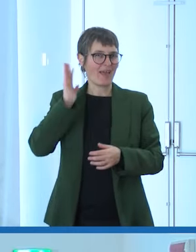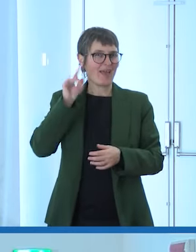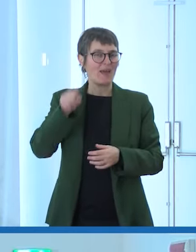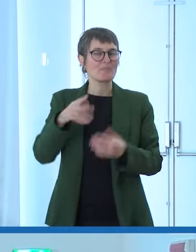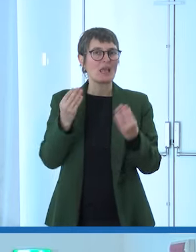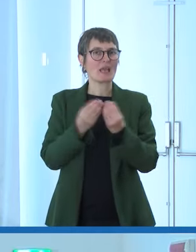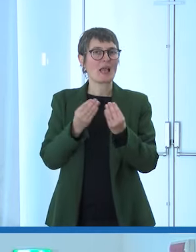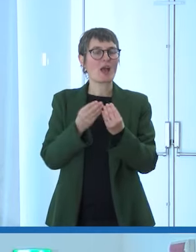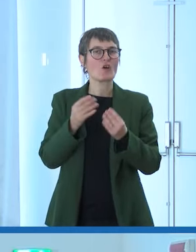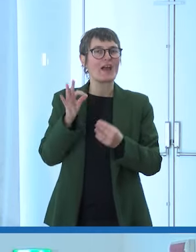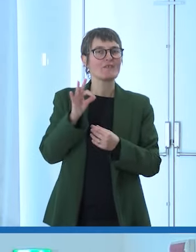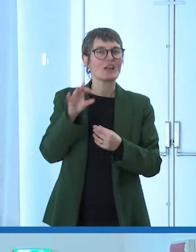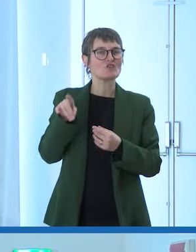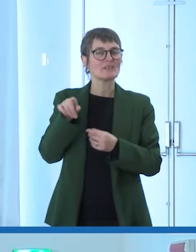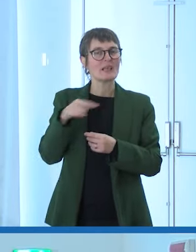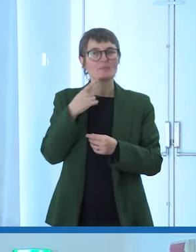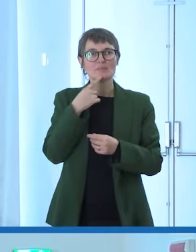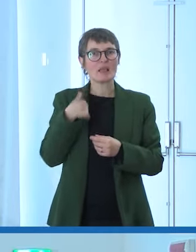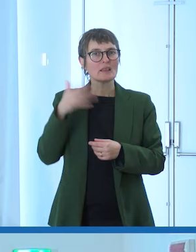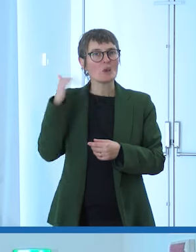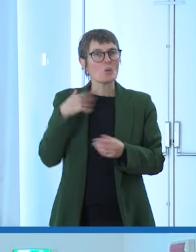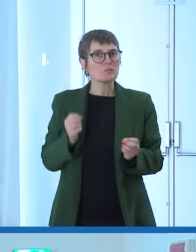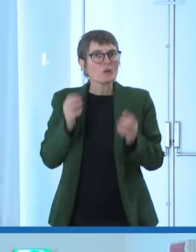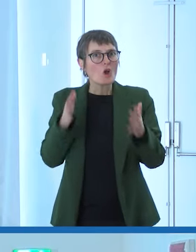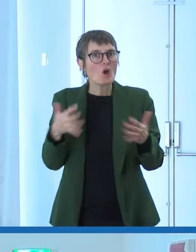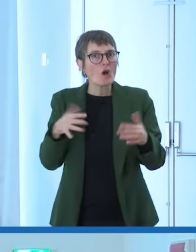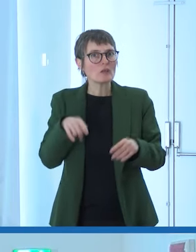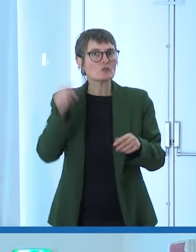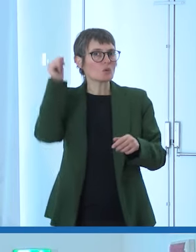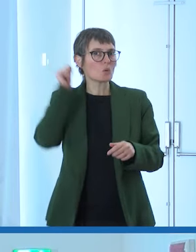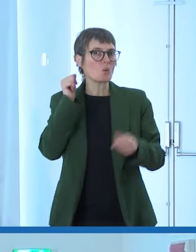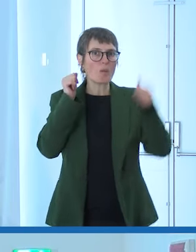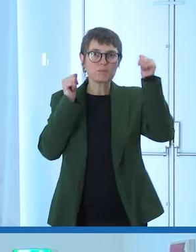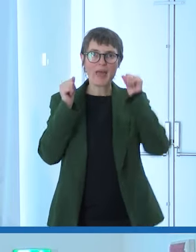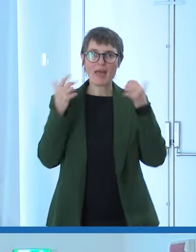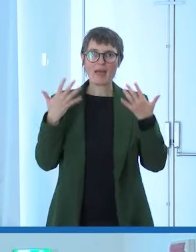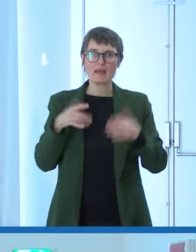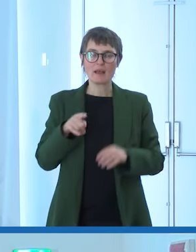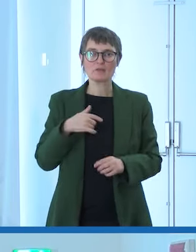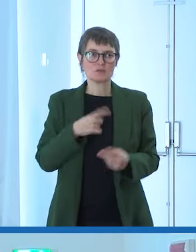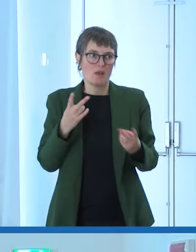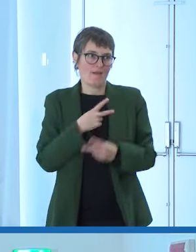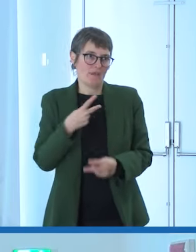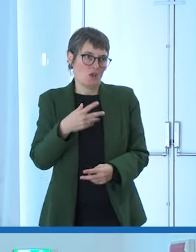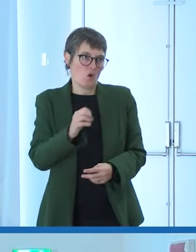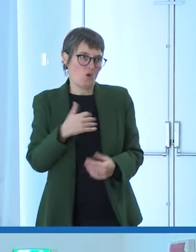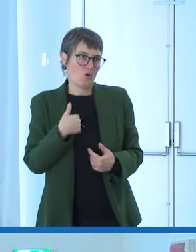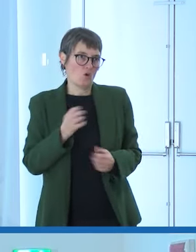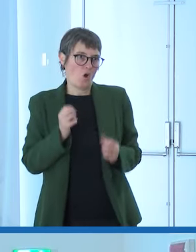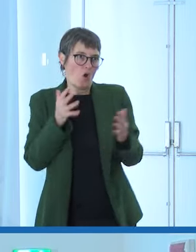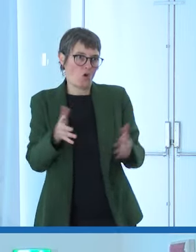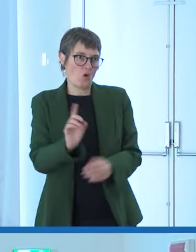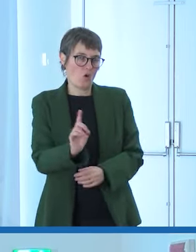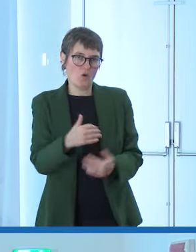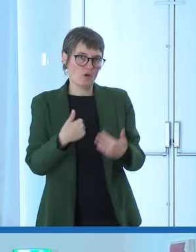Fagnani mi disse quanto sei coraggioso di aver fatto l'operazione infatti no non credo che sia stato